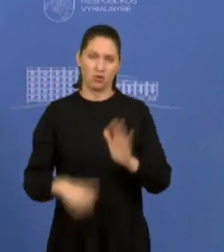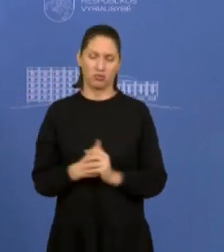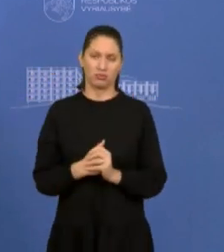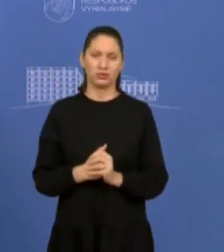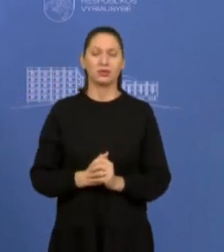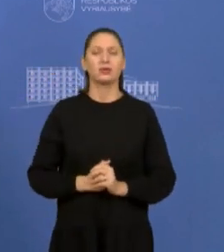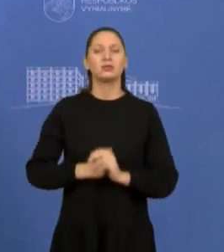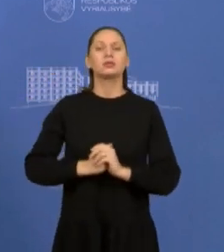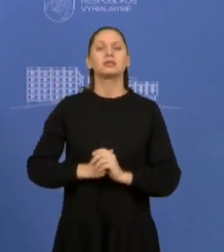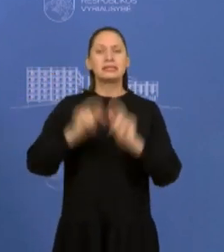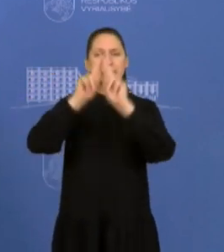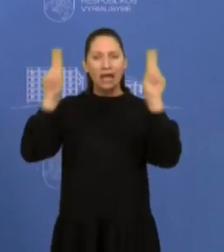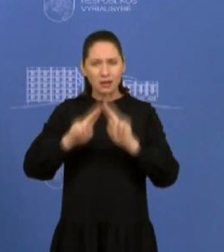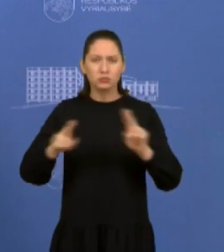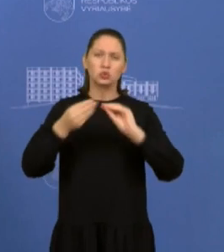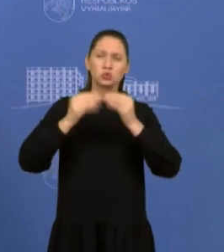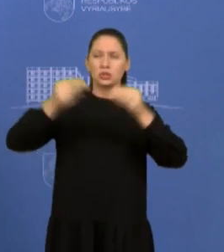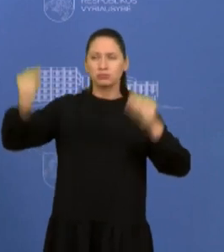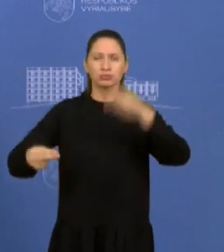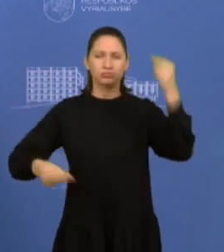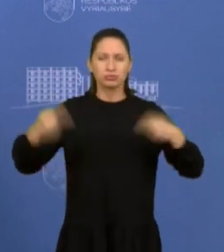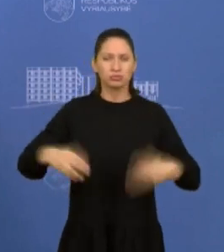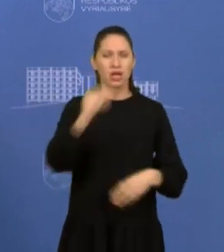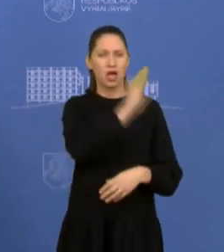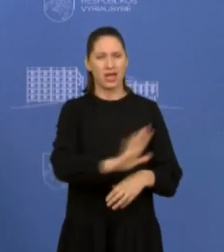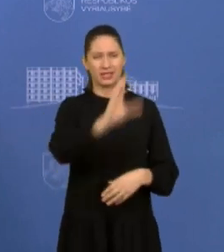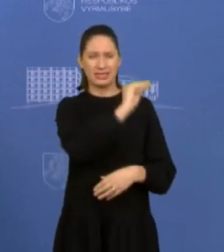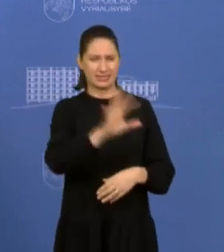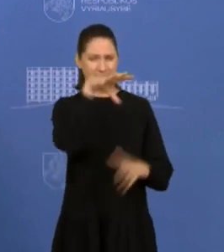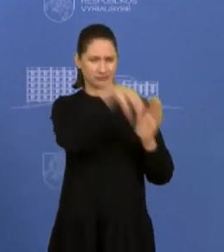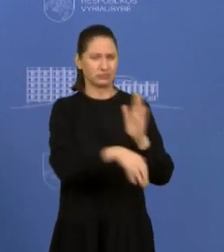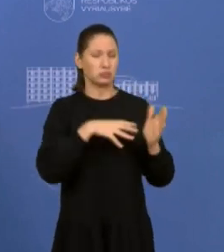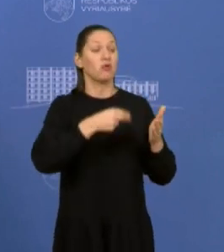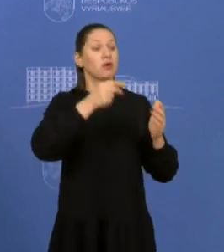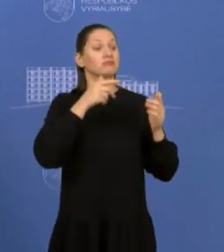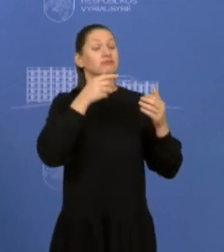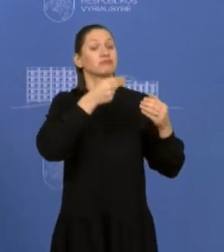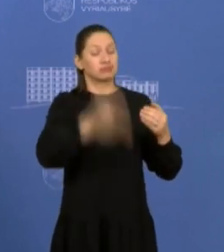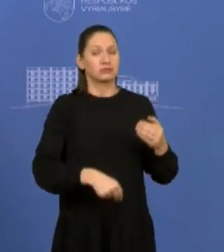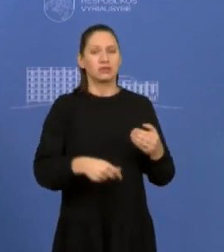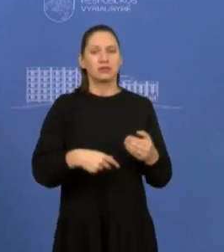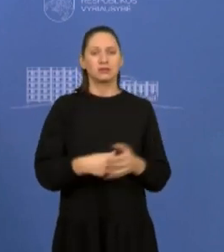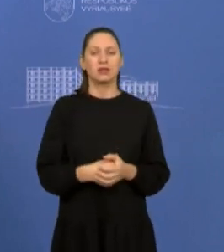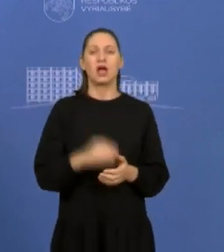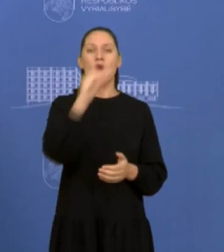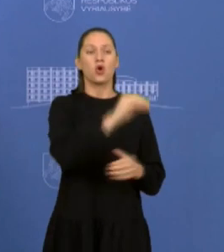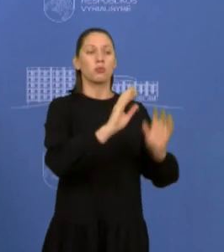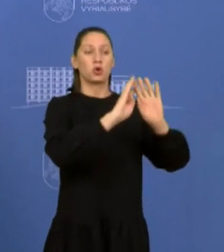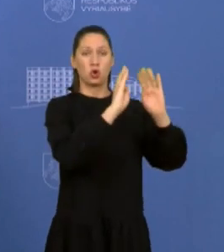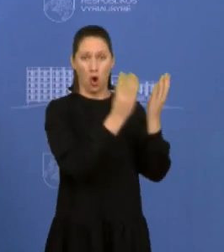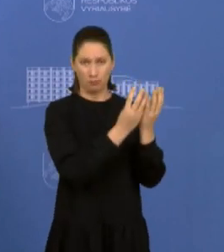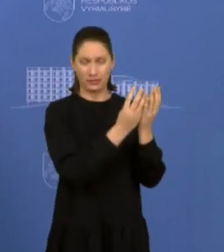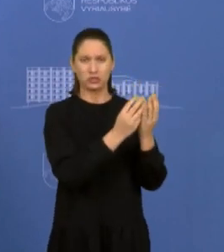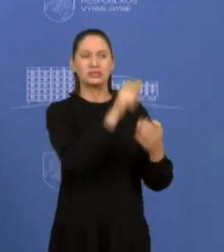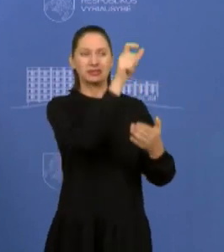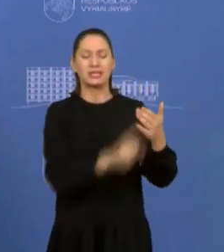tarptautiniai įsipareigojimą į Europos Sąjungos mąstu. Lietuvos delegatas į Europos komisiją, Virginijus